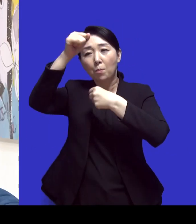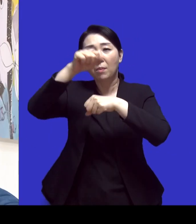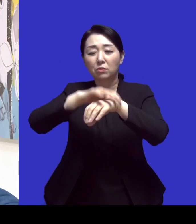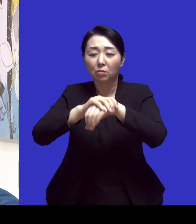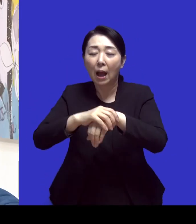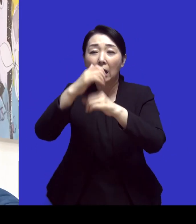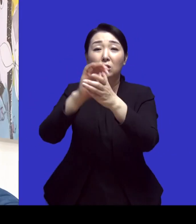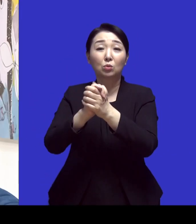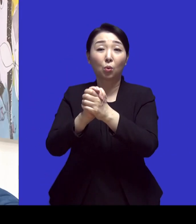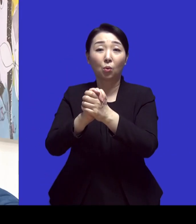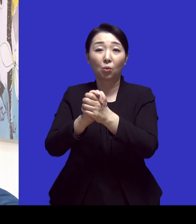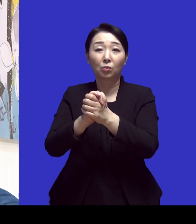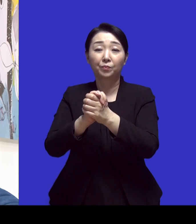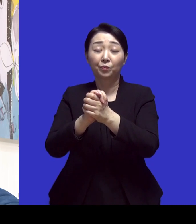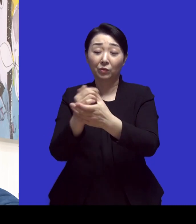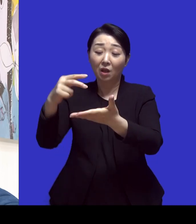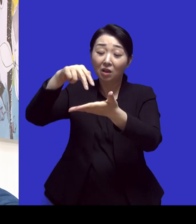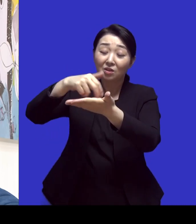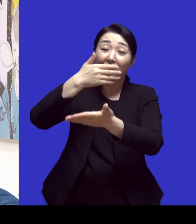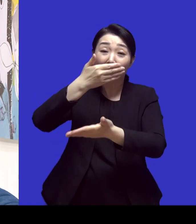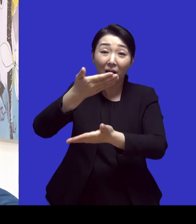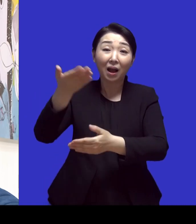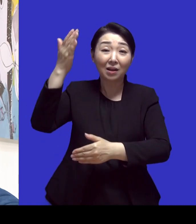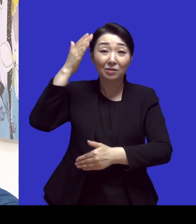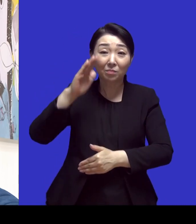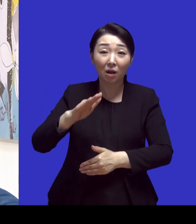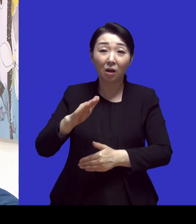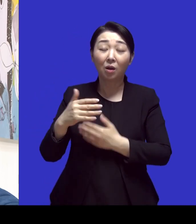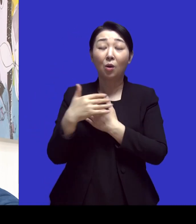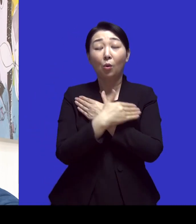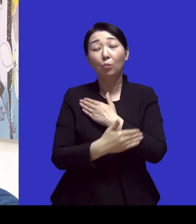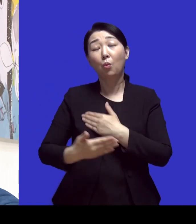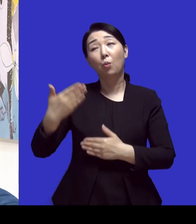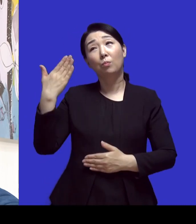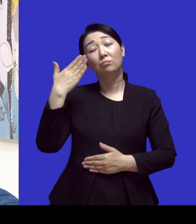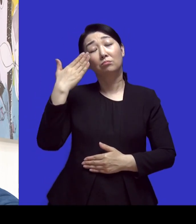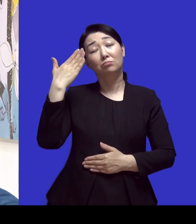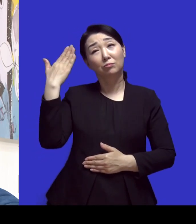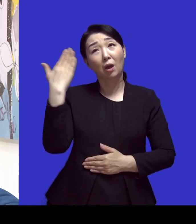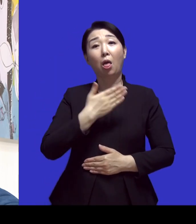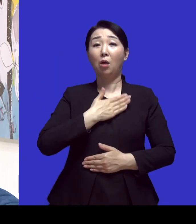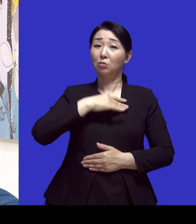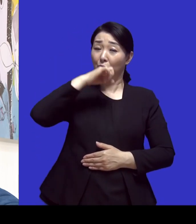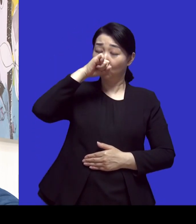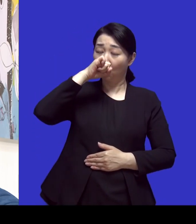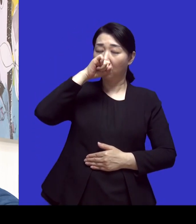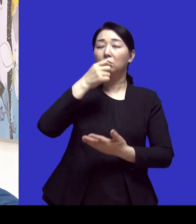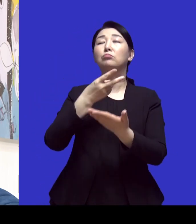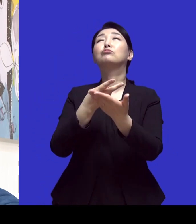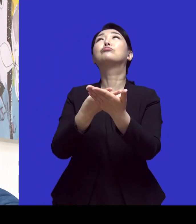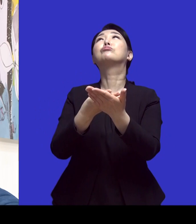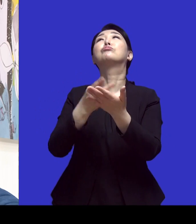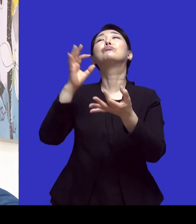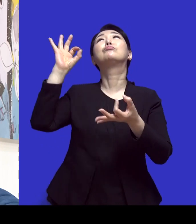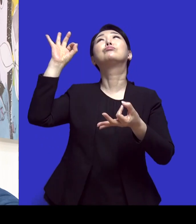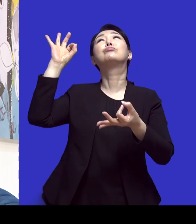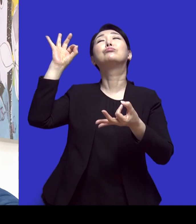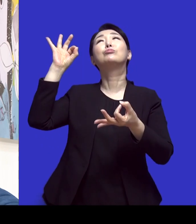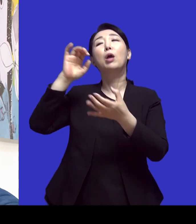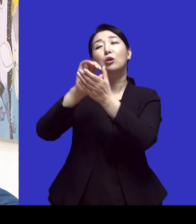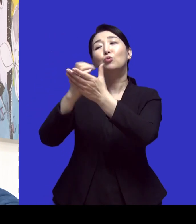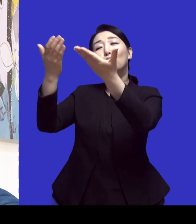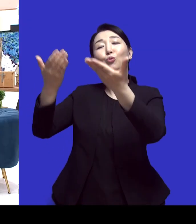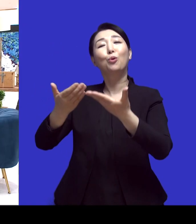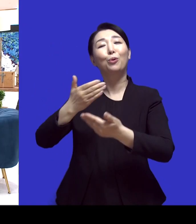네 저는 이제 바로 일어설 수도 있었는데 너무 막 몸이 상쾌하고 기분이 좋으니까 계속 누워 있었죠 네 기도 받는 것도 내심 좋고